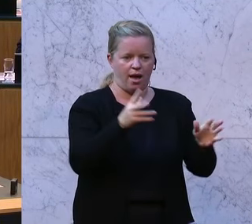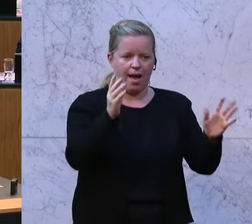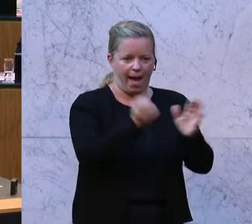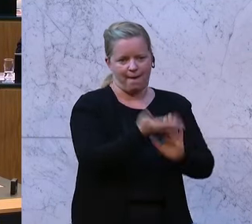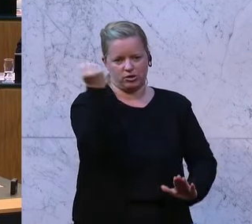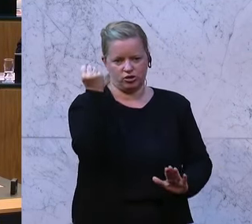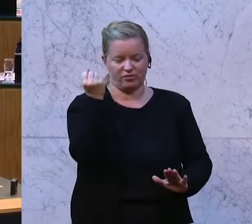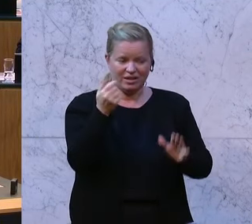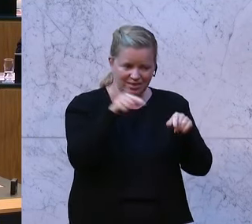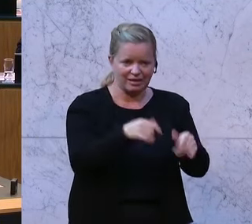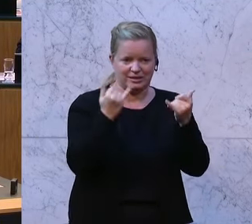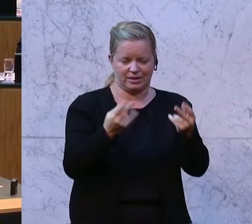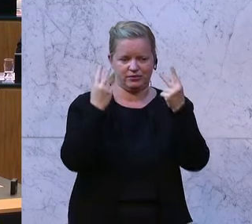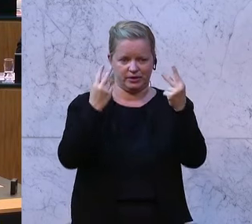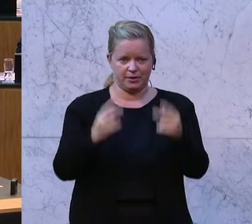angebracht.